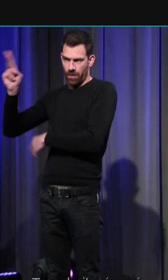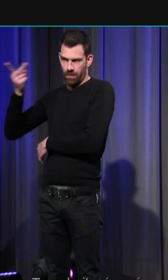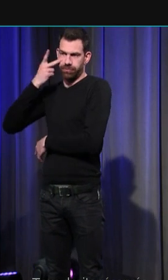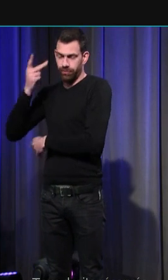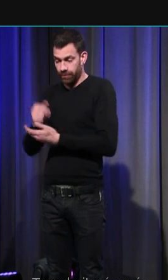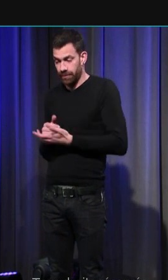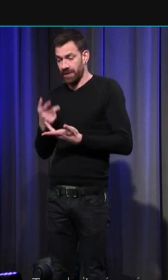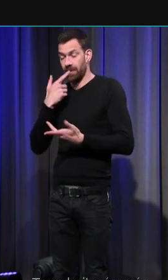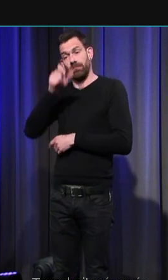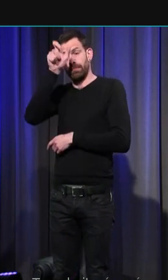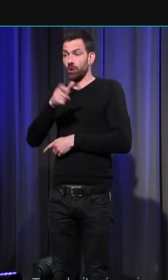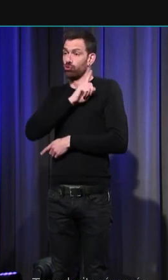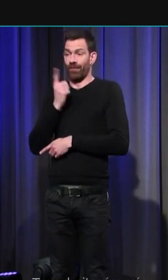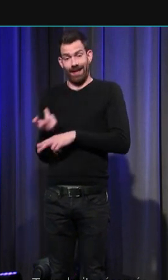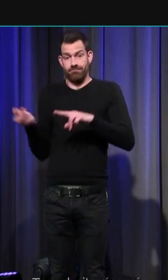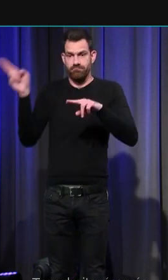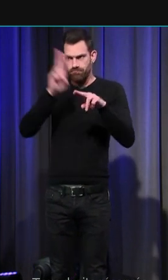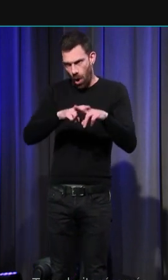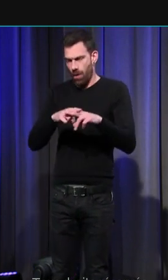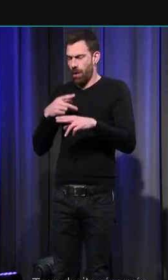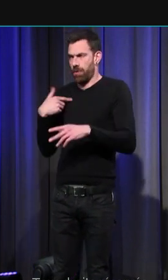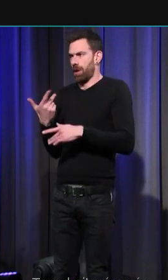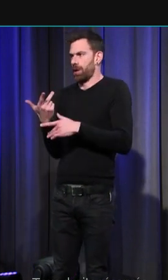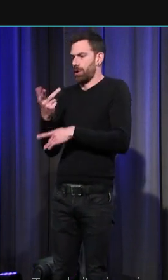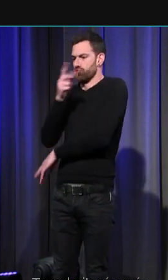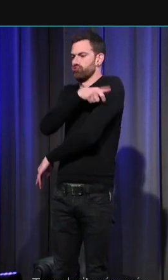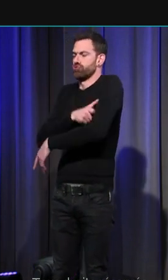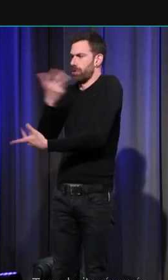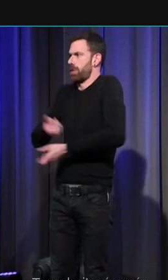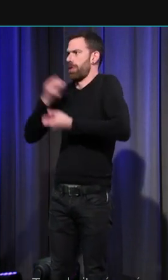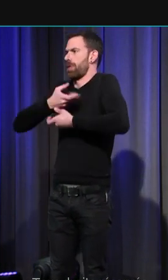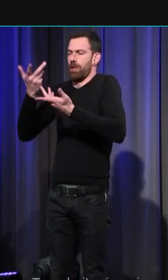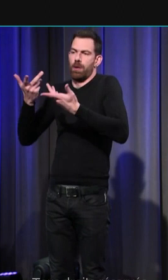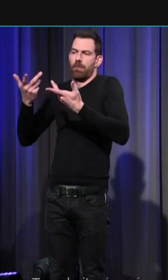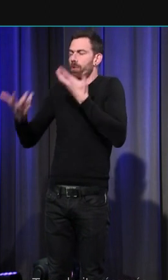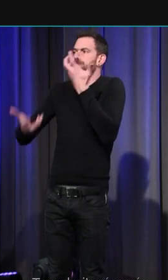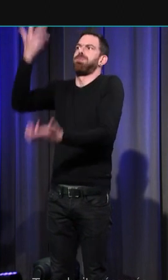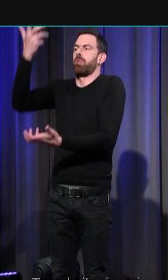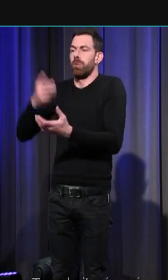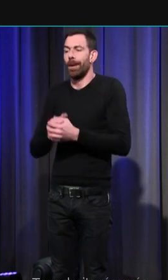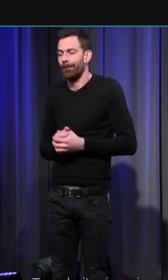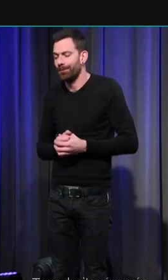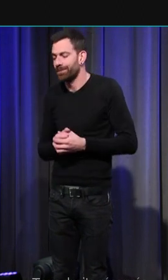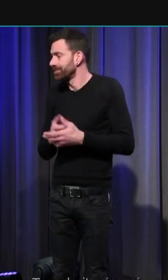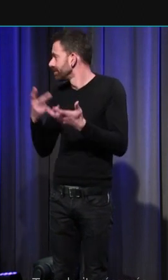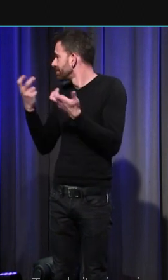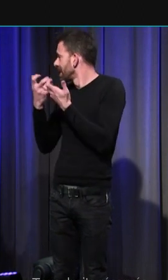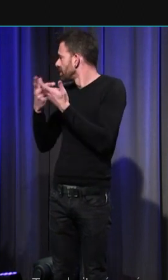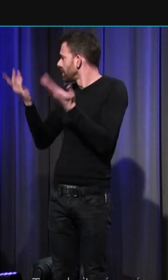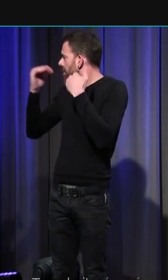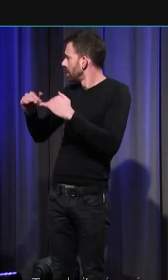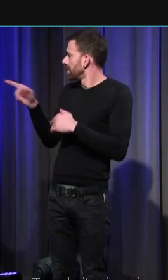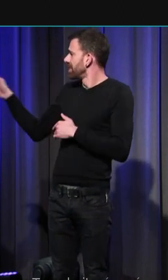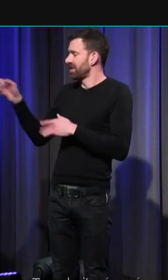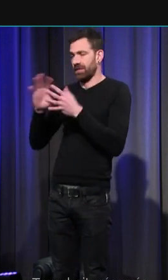à des manifestations très démonstratives du deuil que l'on songe par exemple et c'est l'extrait que je vous ai proposé en deçà